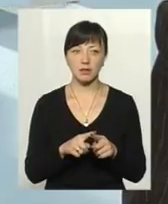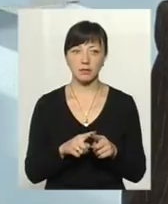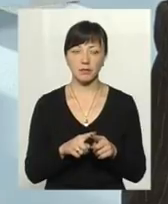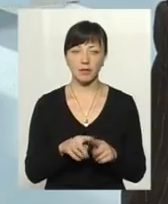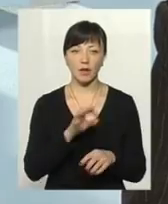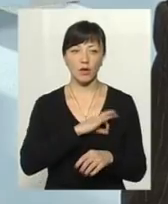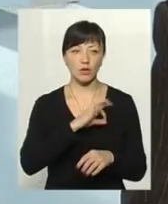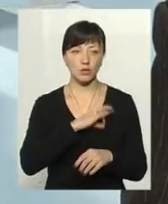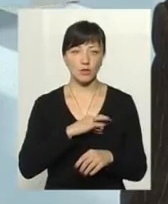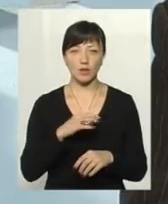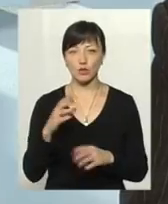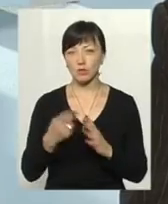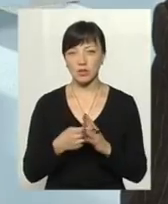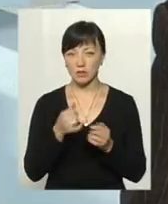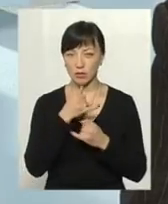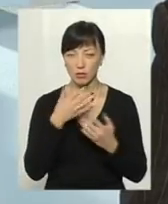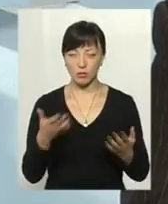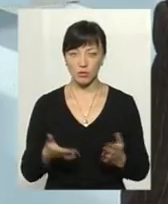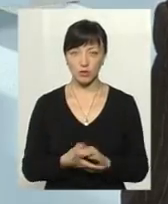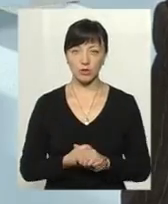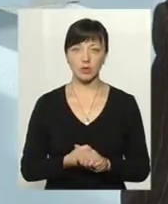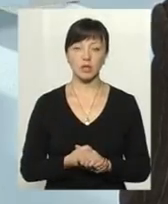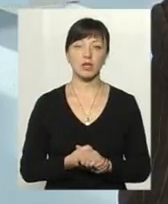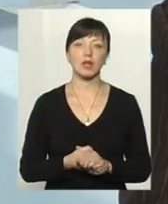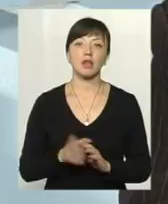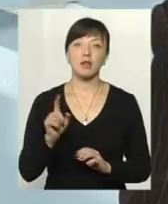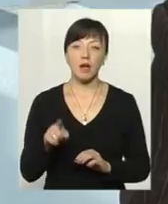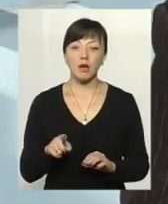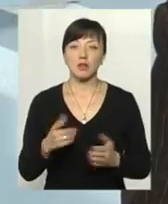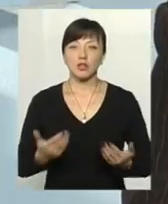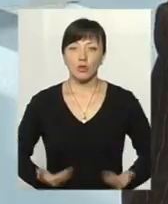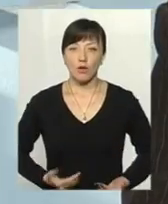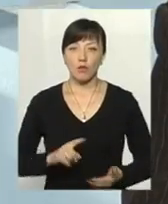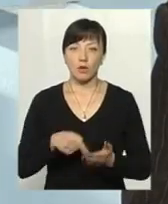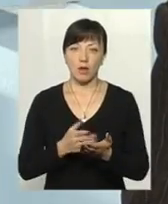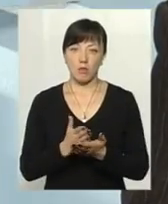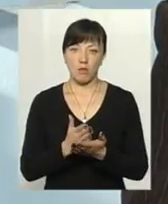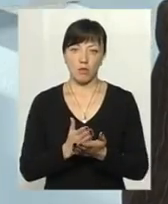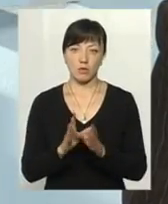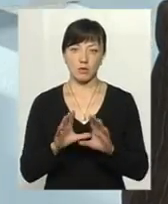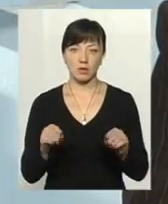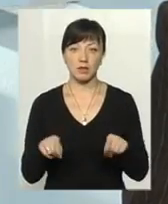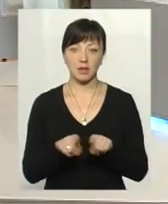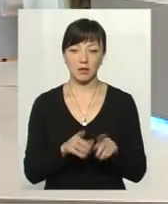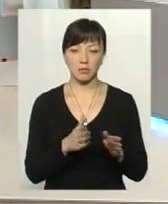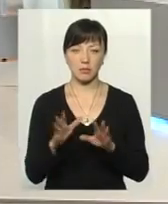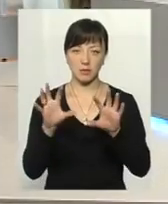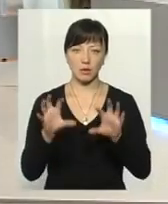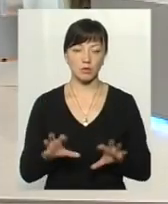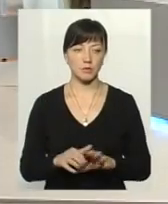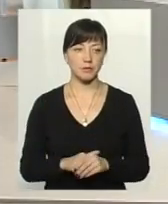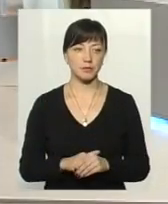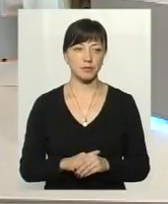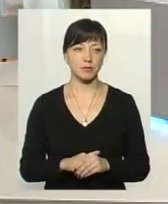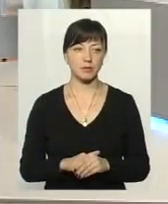користуватися субсидією там не може. Тобто, він там, де користується житло-комунальними послугами. Ну, такий закон, такі правила, так.